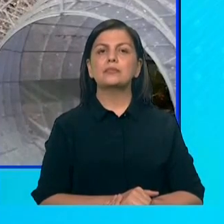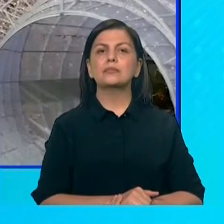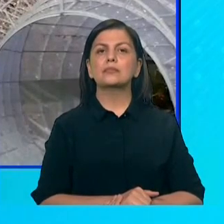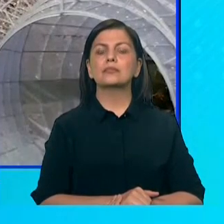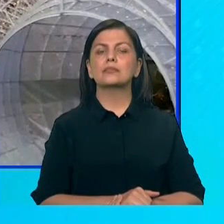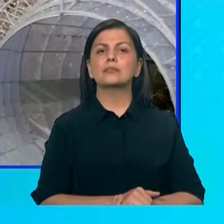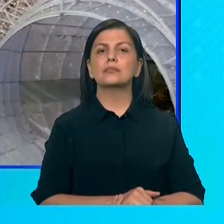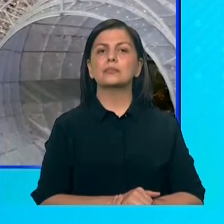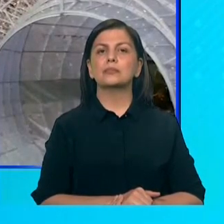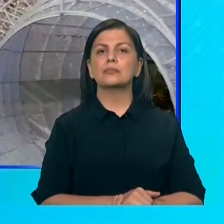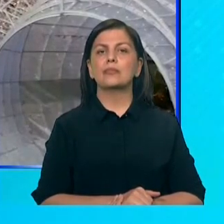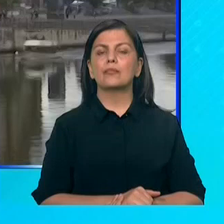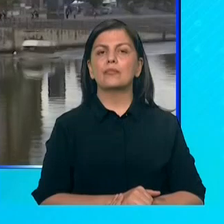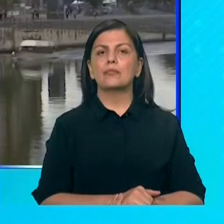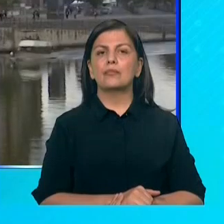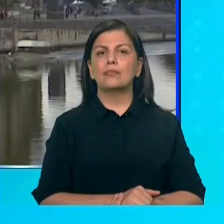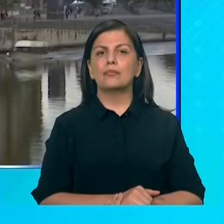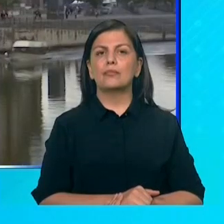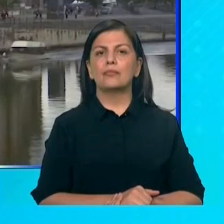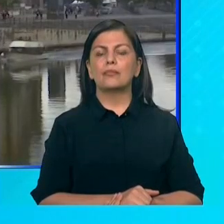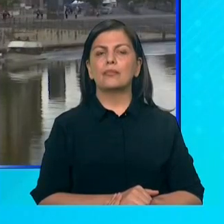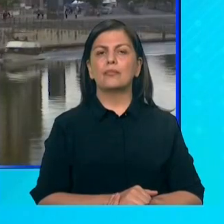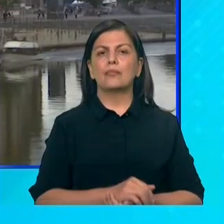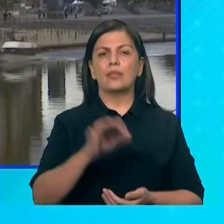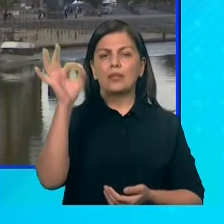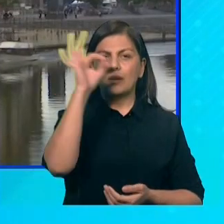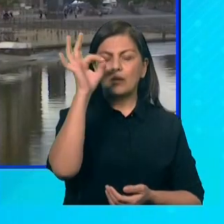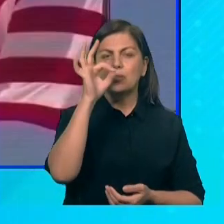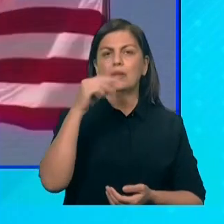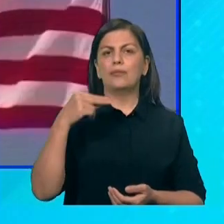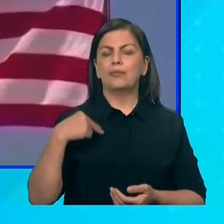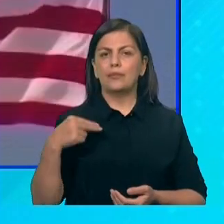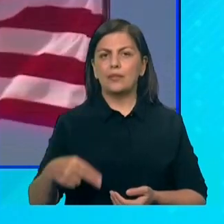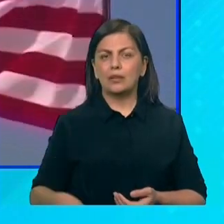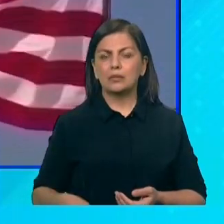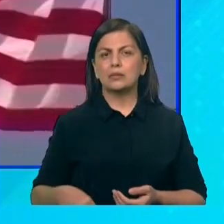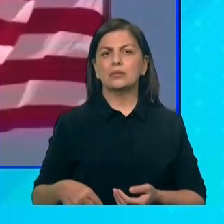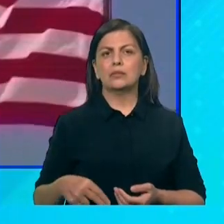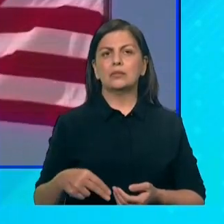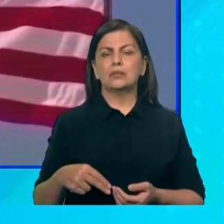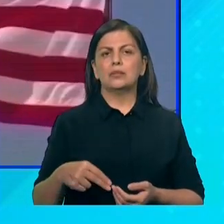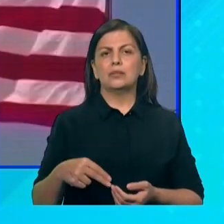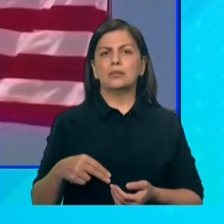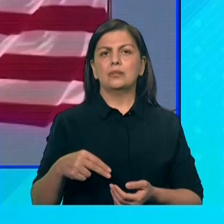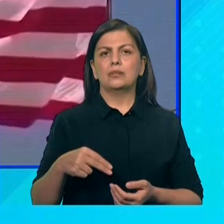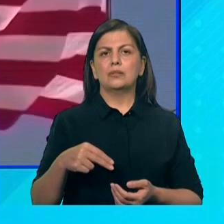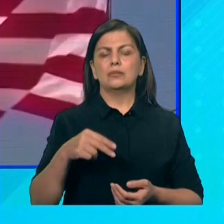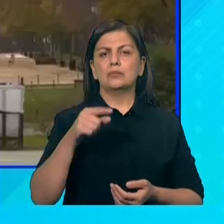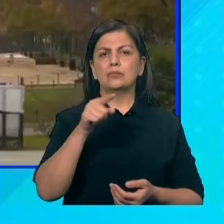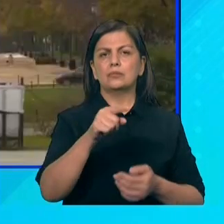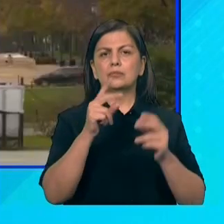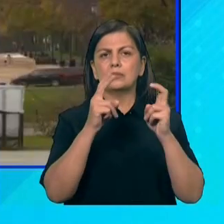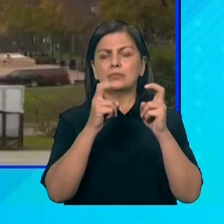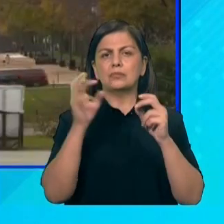görmüşür. Təbii ki, bunun başında Almaniya və Fransa durur. Amerika belək üçün şartları təbii ki, belə görüşə qatılsa da